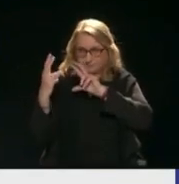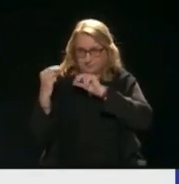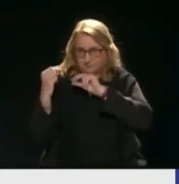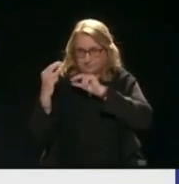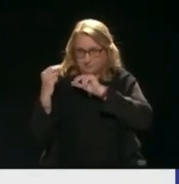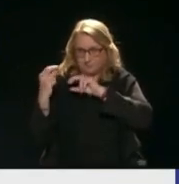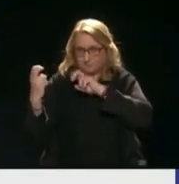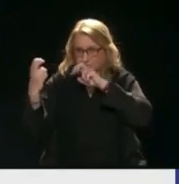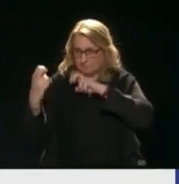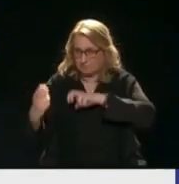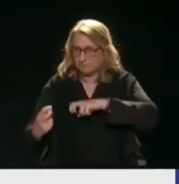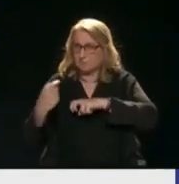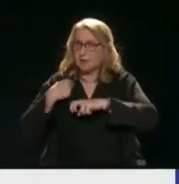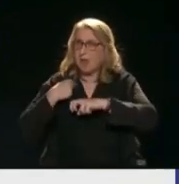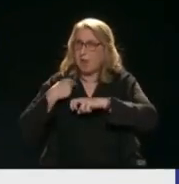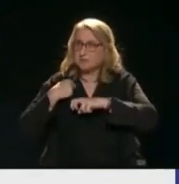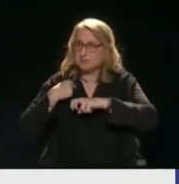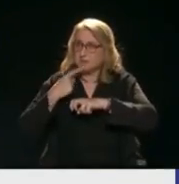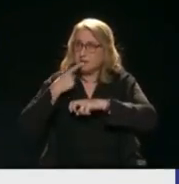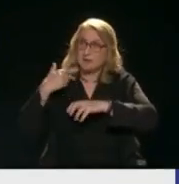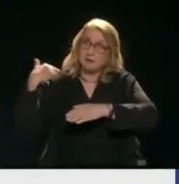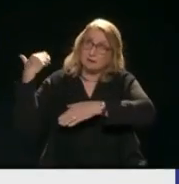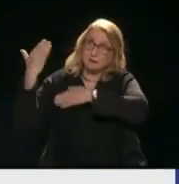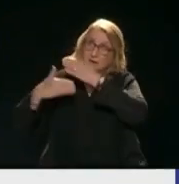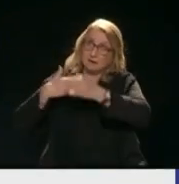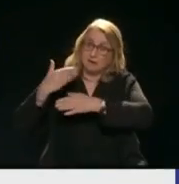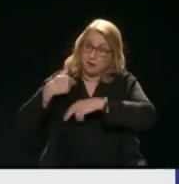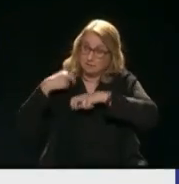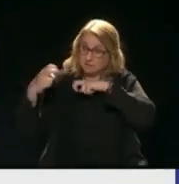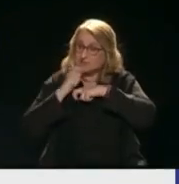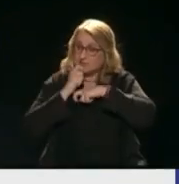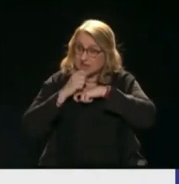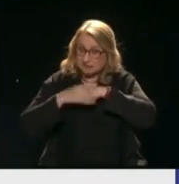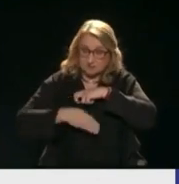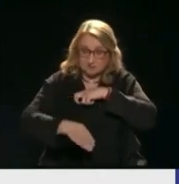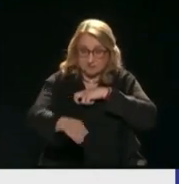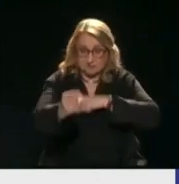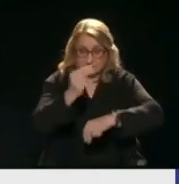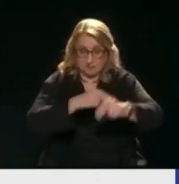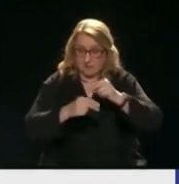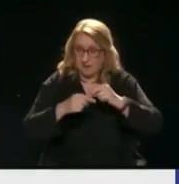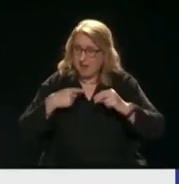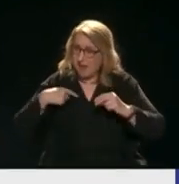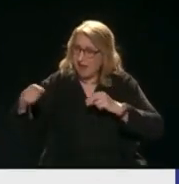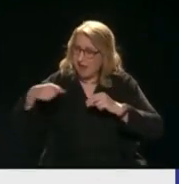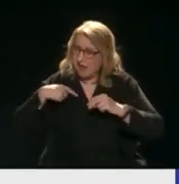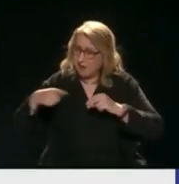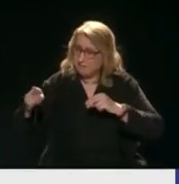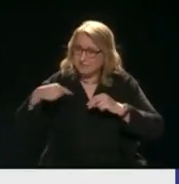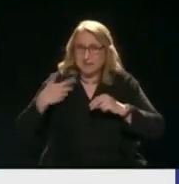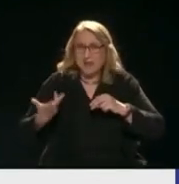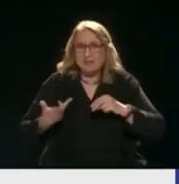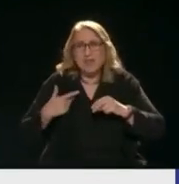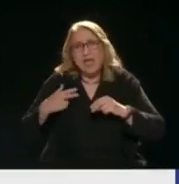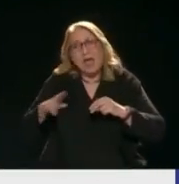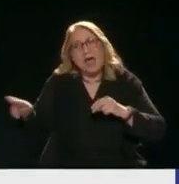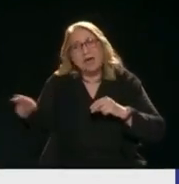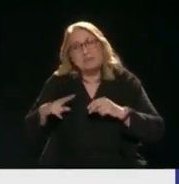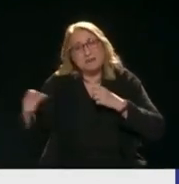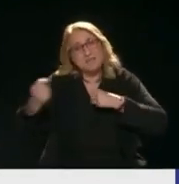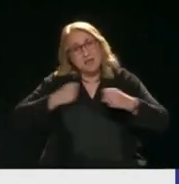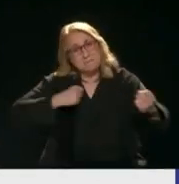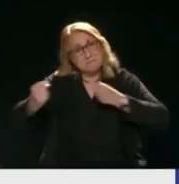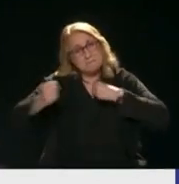δέντρα Αλλά εμείς είμαστε απόγονοι του πίθικου Σας παρακαλώ προσβάλλει τη νοημοσύνη Και είμαστε νοήμωνα όντα Πραγματικά πρέπει να πάμε σε